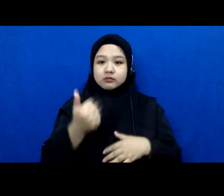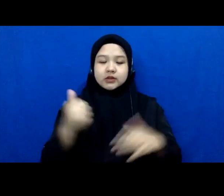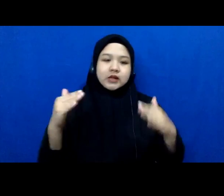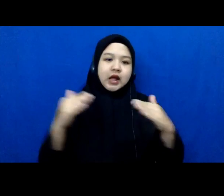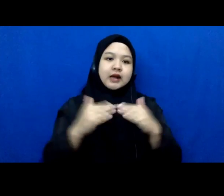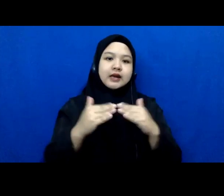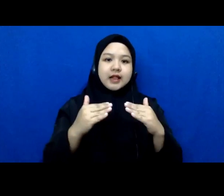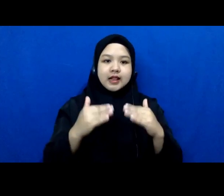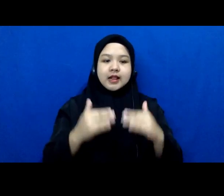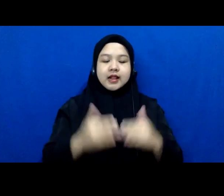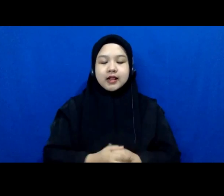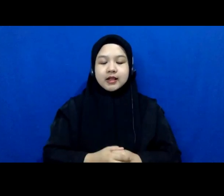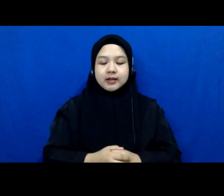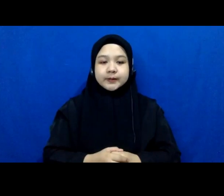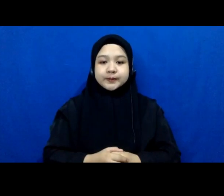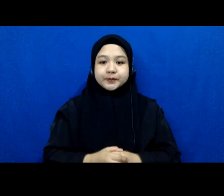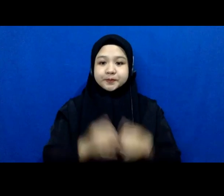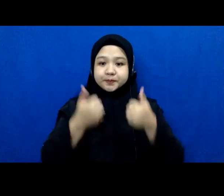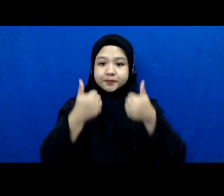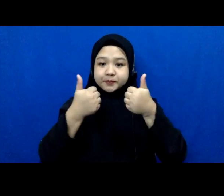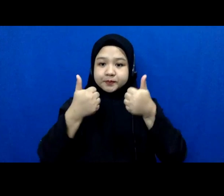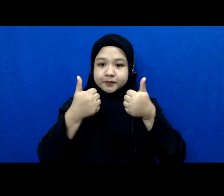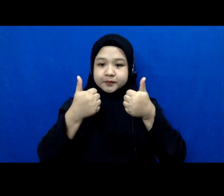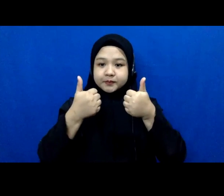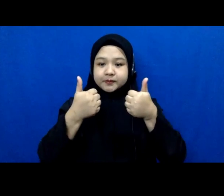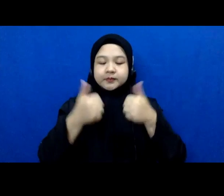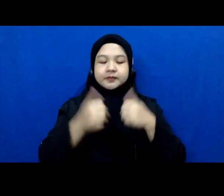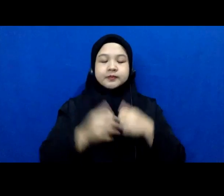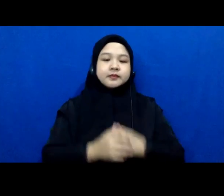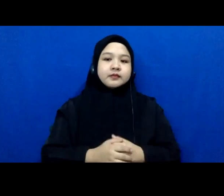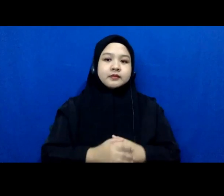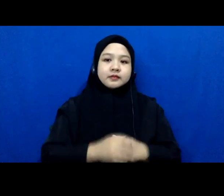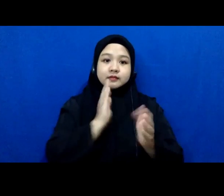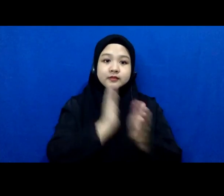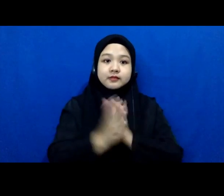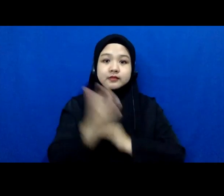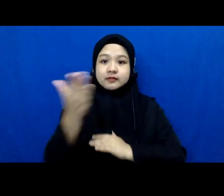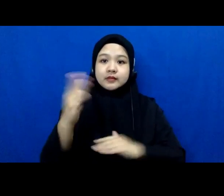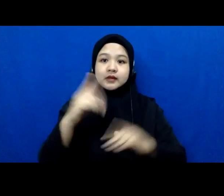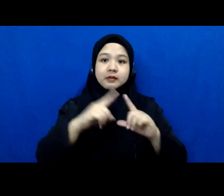Baik langsung saja monggo Mbak Acik